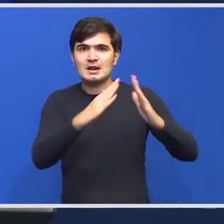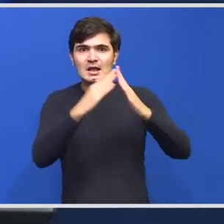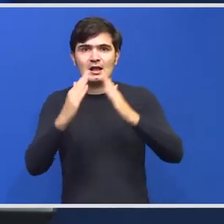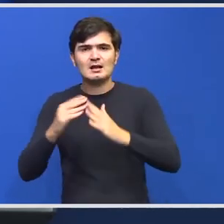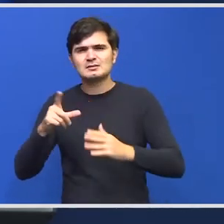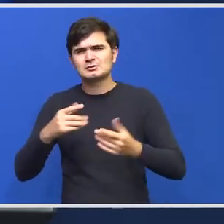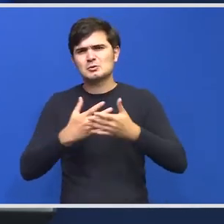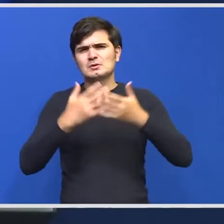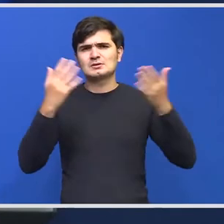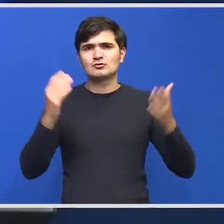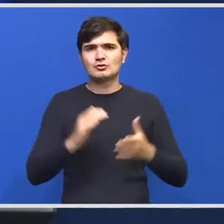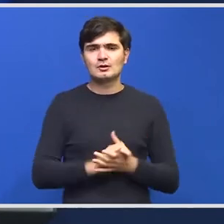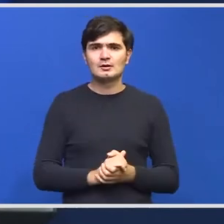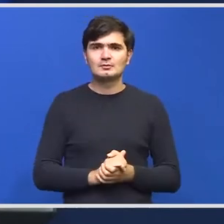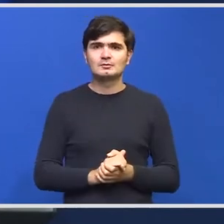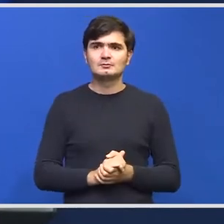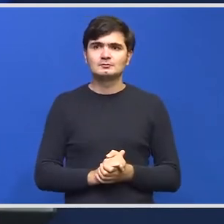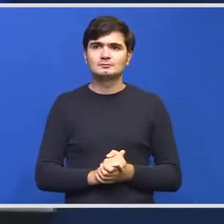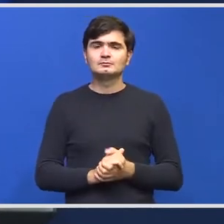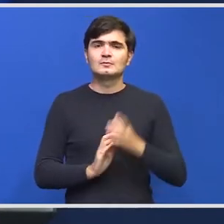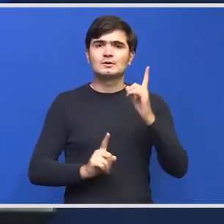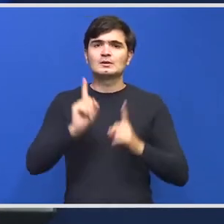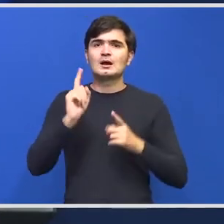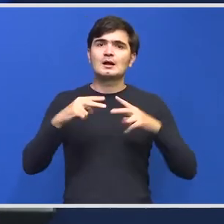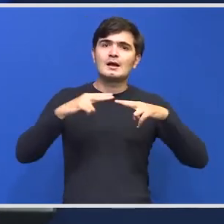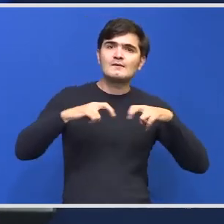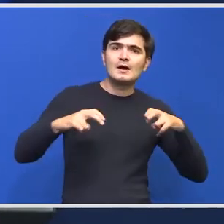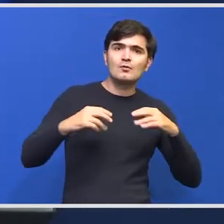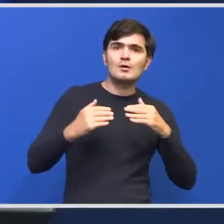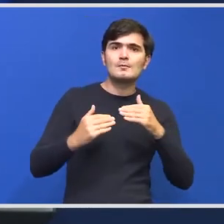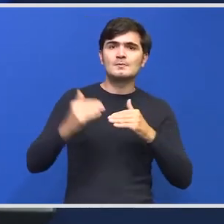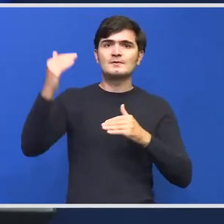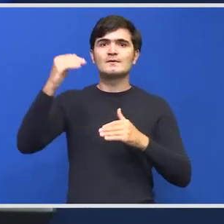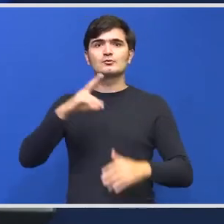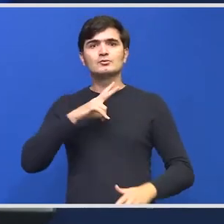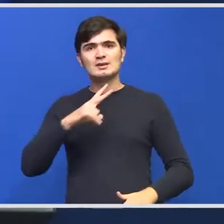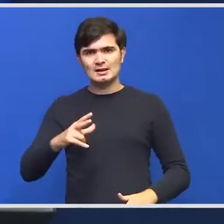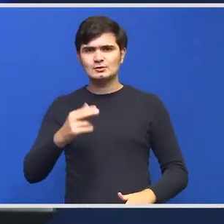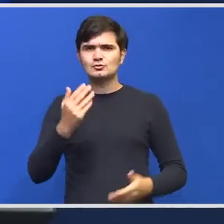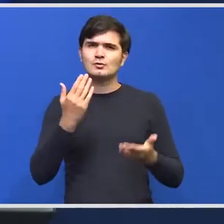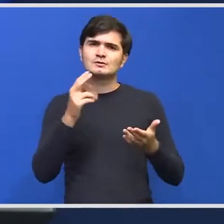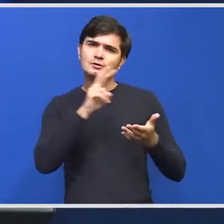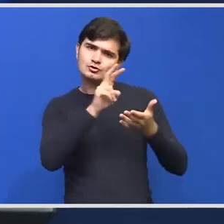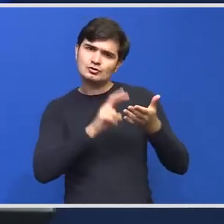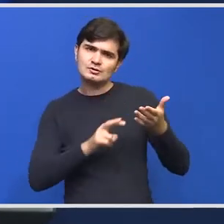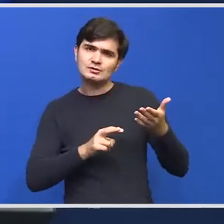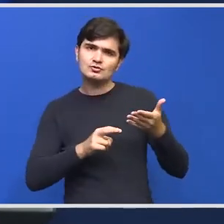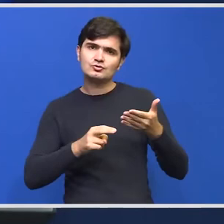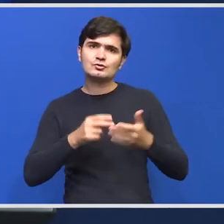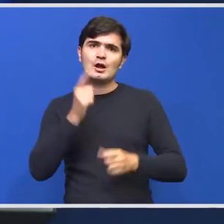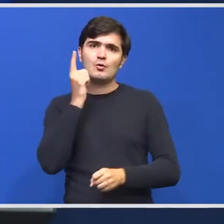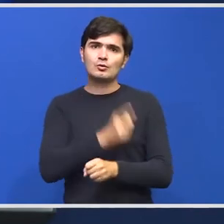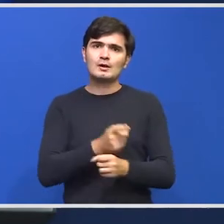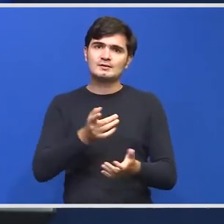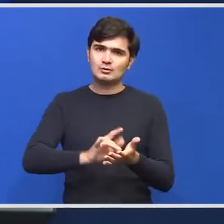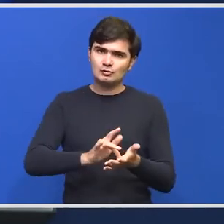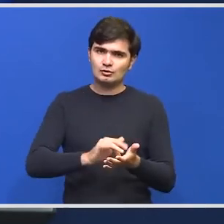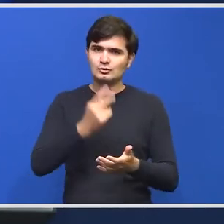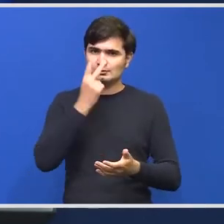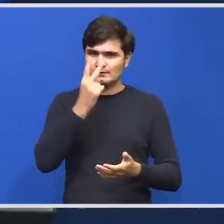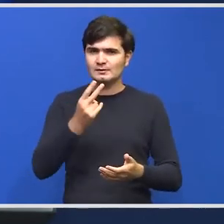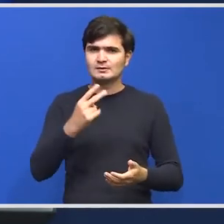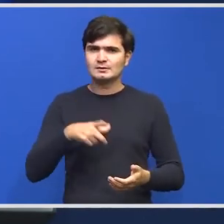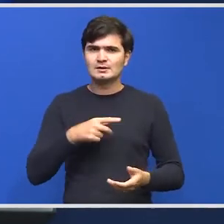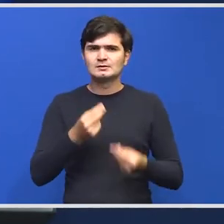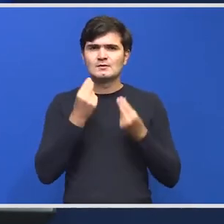respectiv prin evaluarea nivelurilor de risc pe care o să-l puteți citi în ordianța de urgență în anexelor ordianței de urgență veți vedea că este